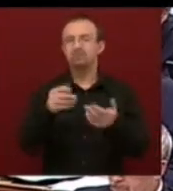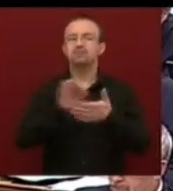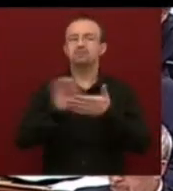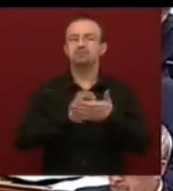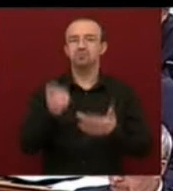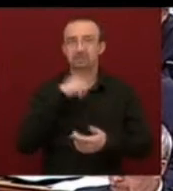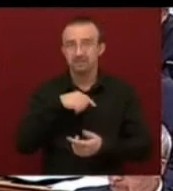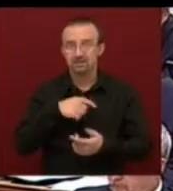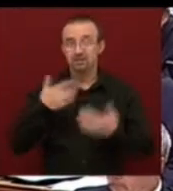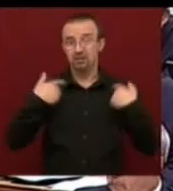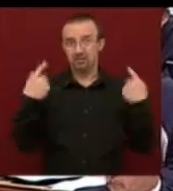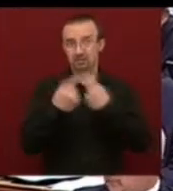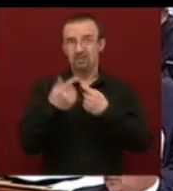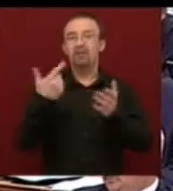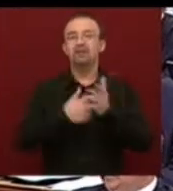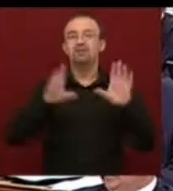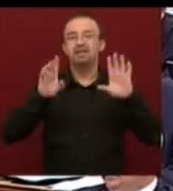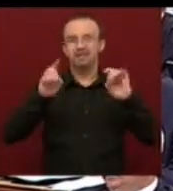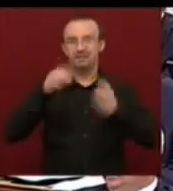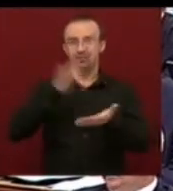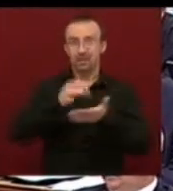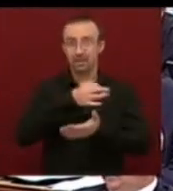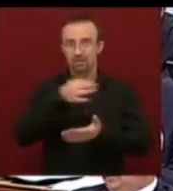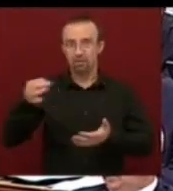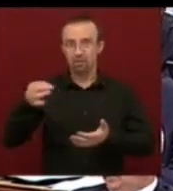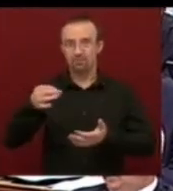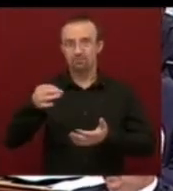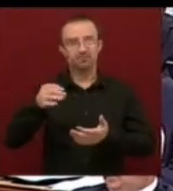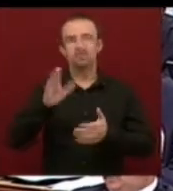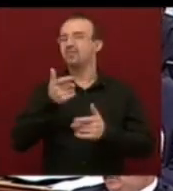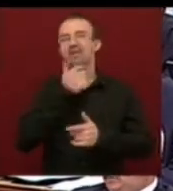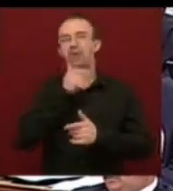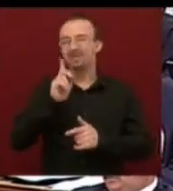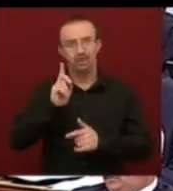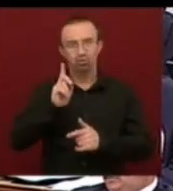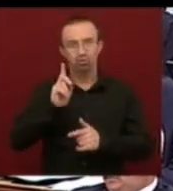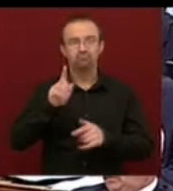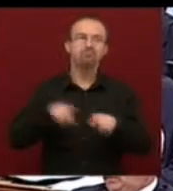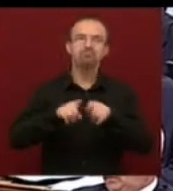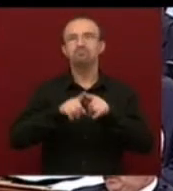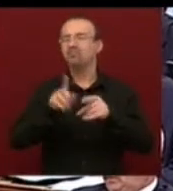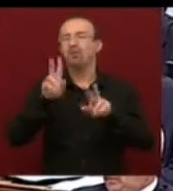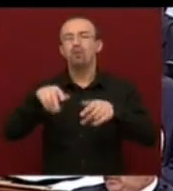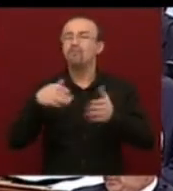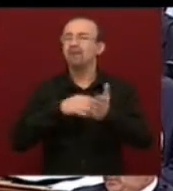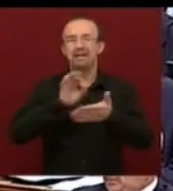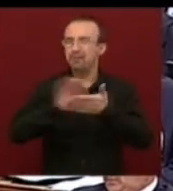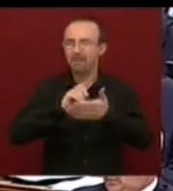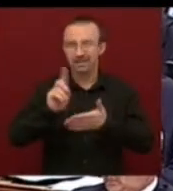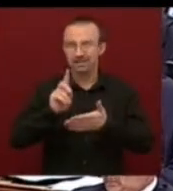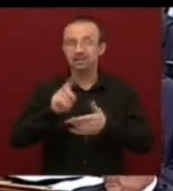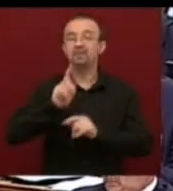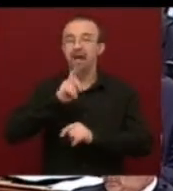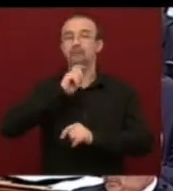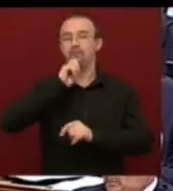2010 közepétől egy nem klasszikus, talán még meg sem írt, de bizony egy